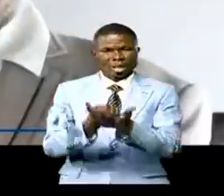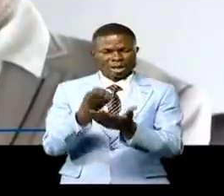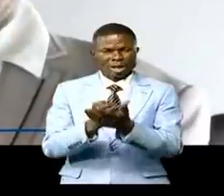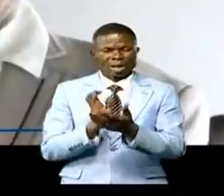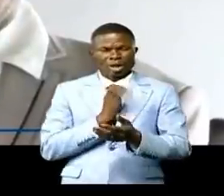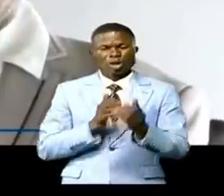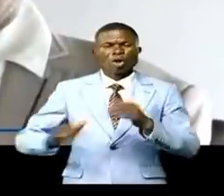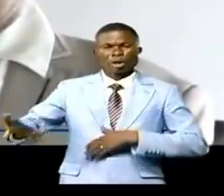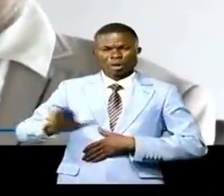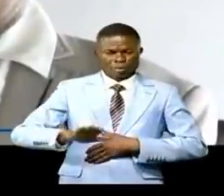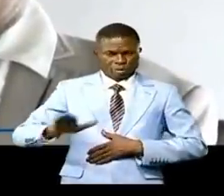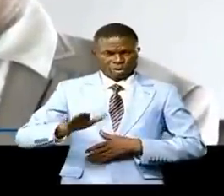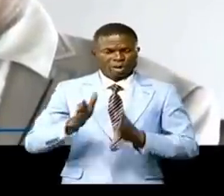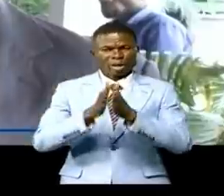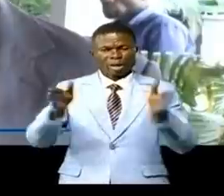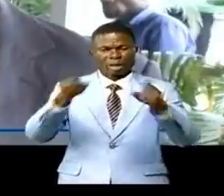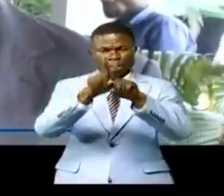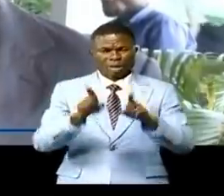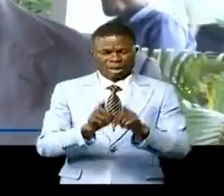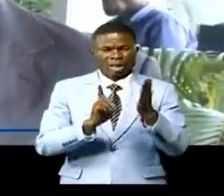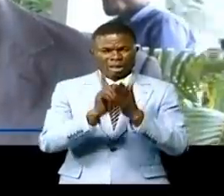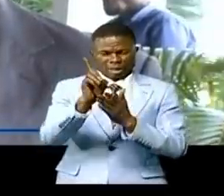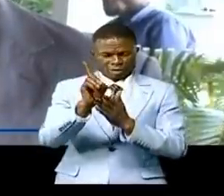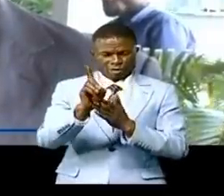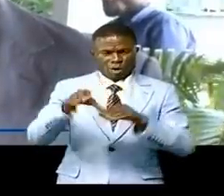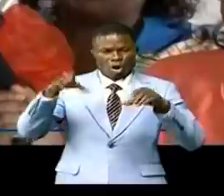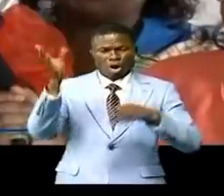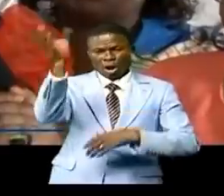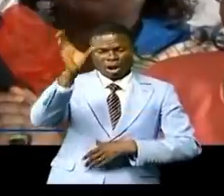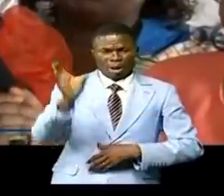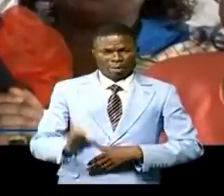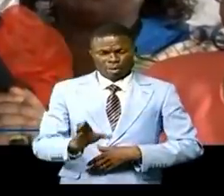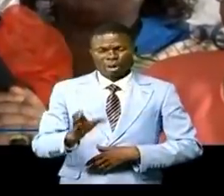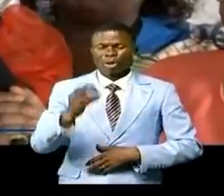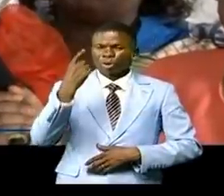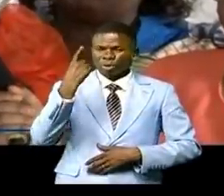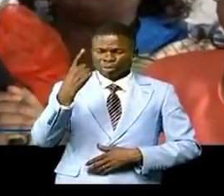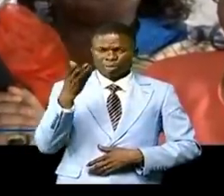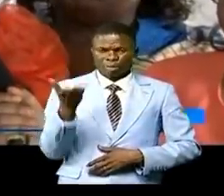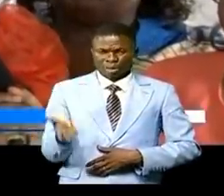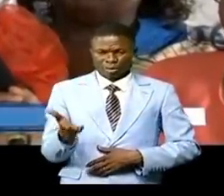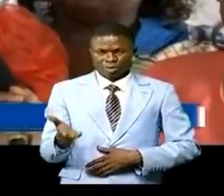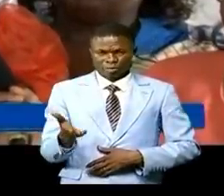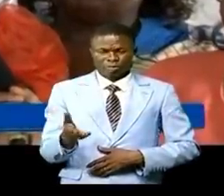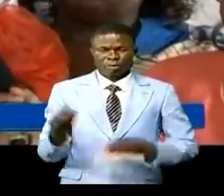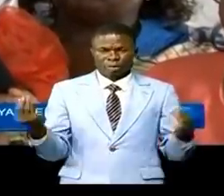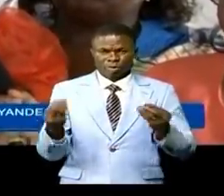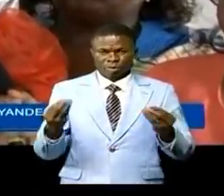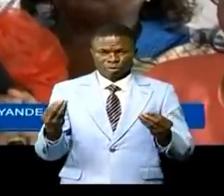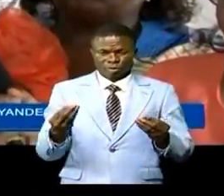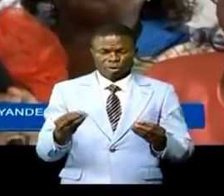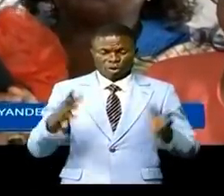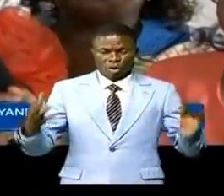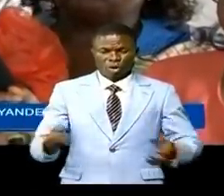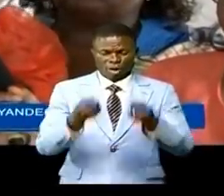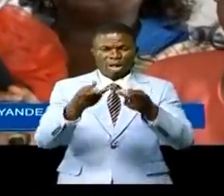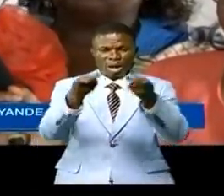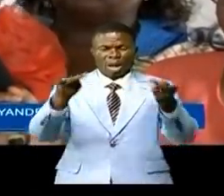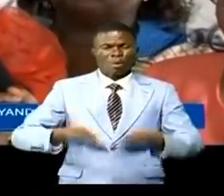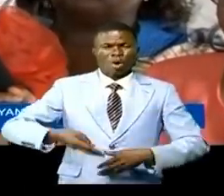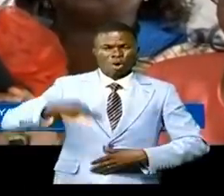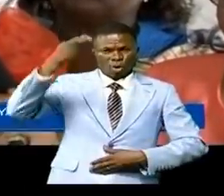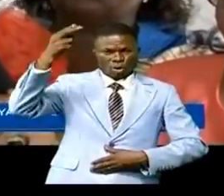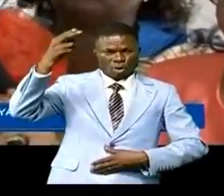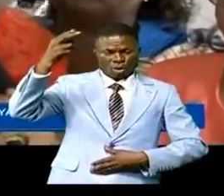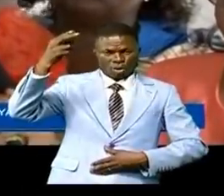pays en général et celle du Congo central en particulier afin qu'il retrouve sa place de